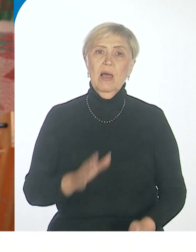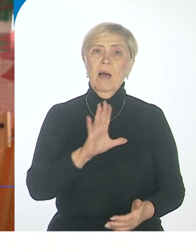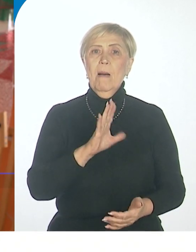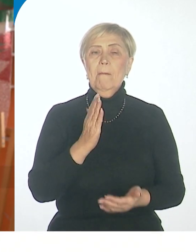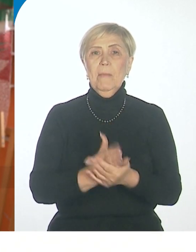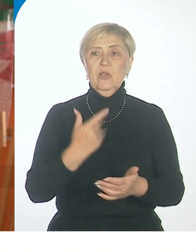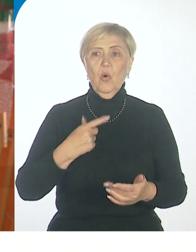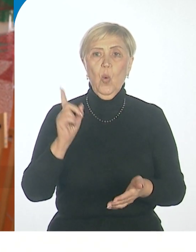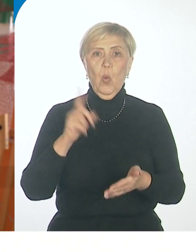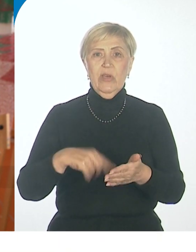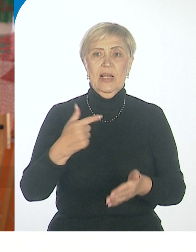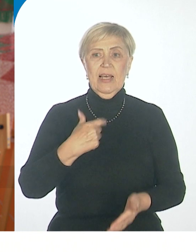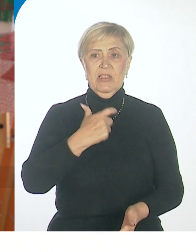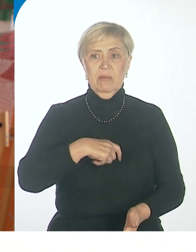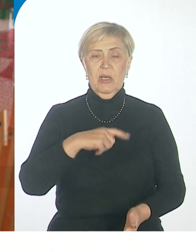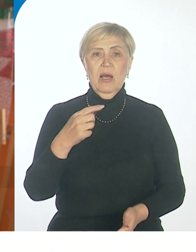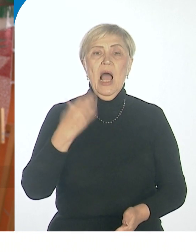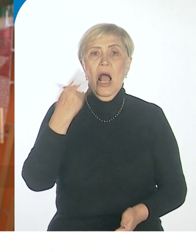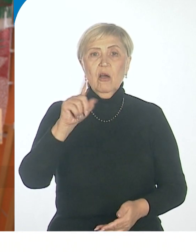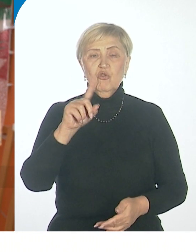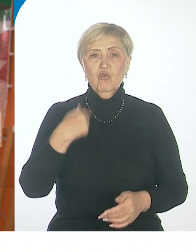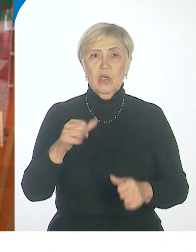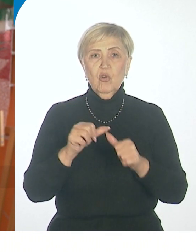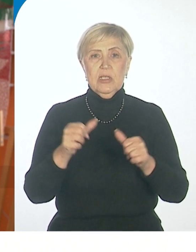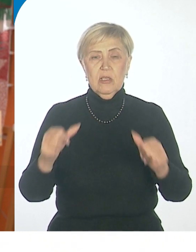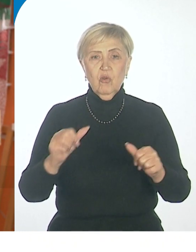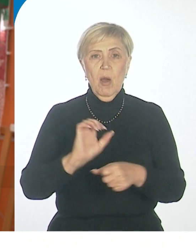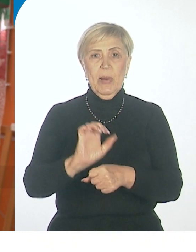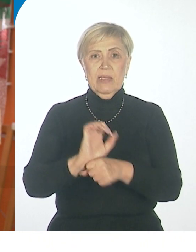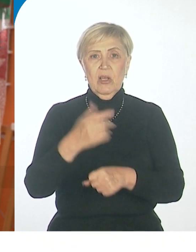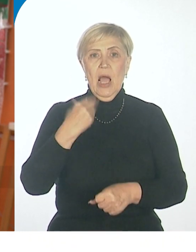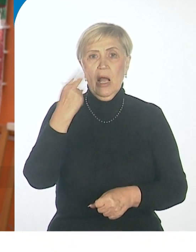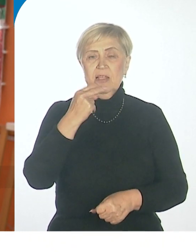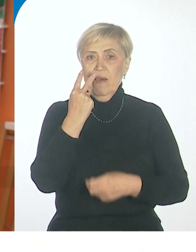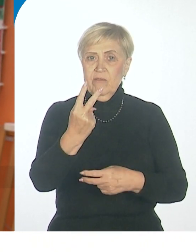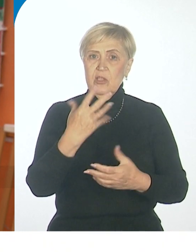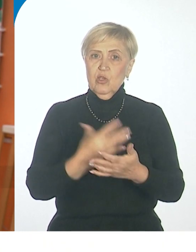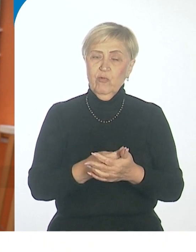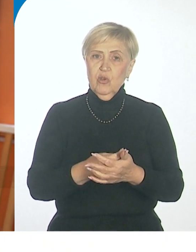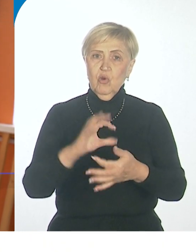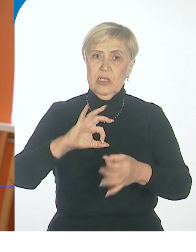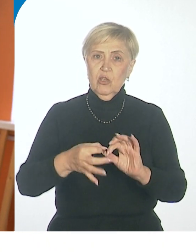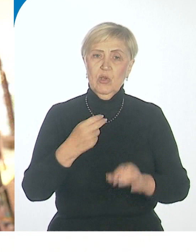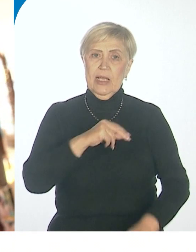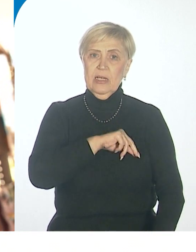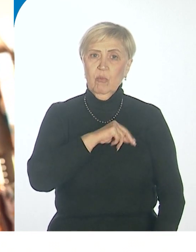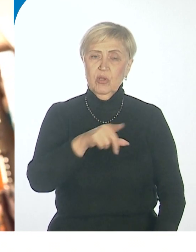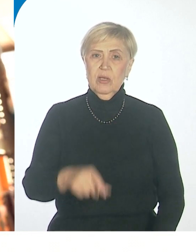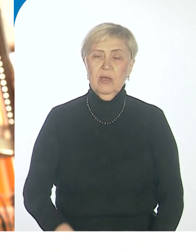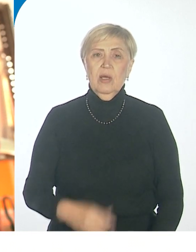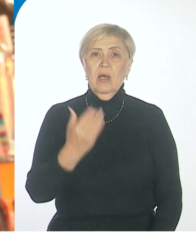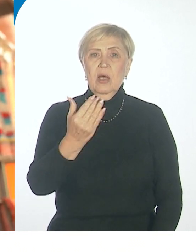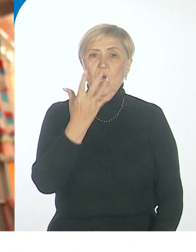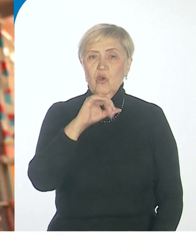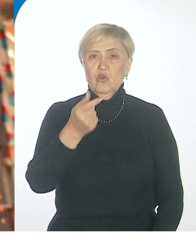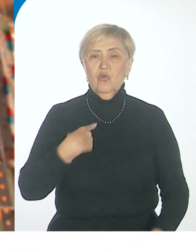себе. То есть, когда они создают, что-то производят, и когда видят свой результат работы, они еще